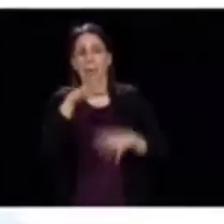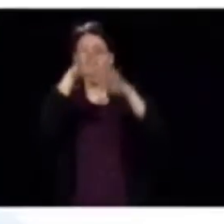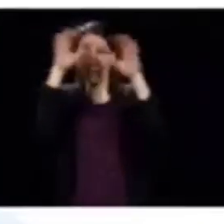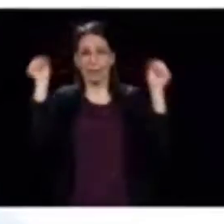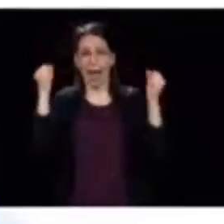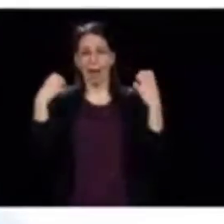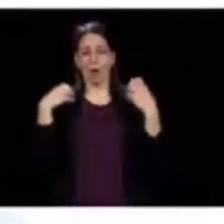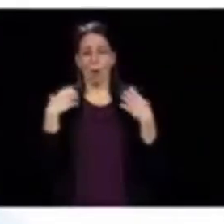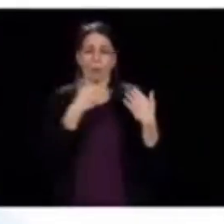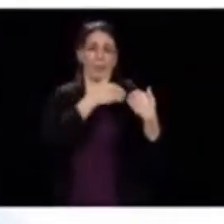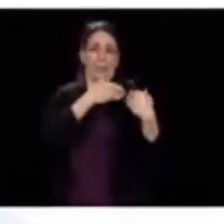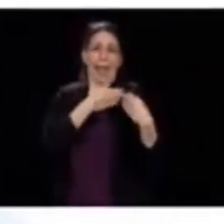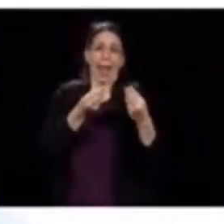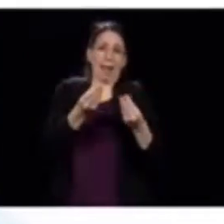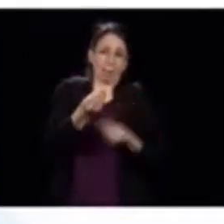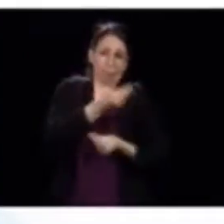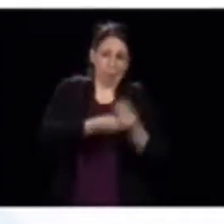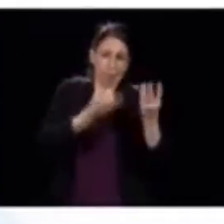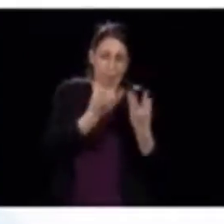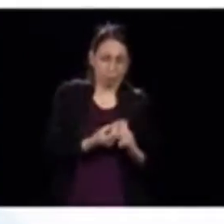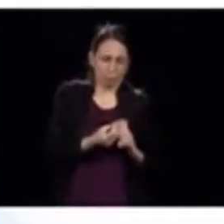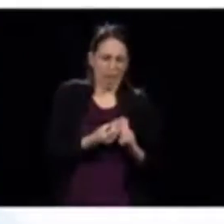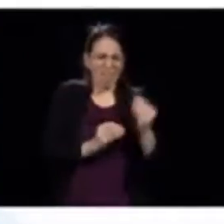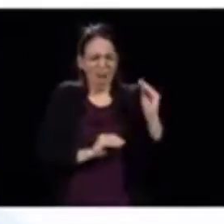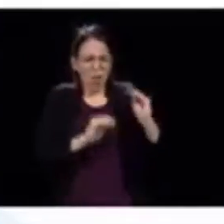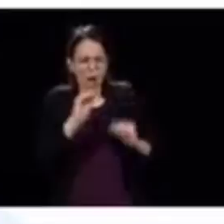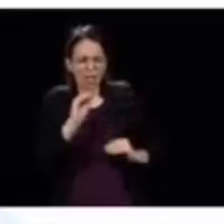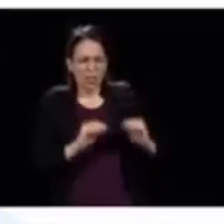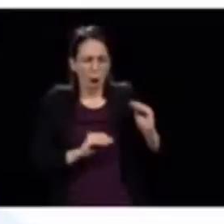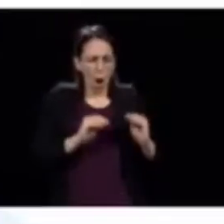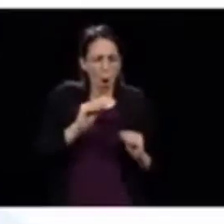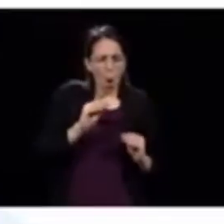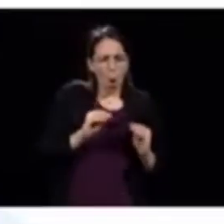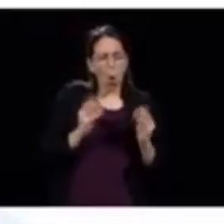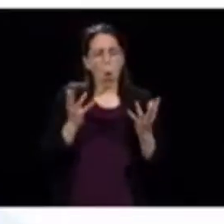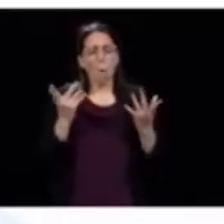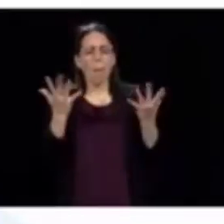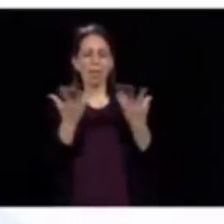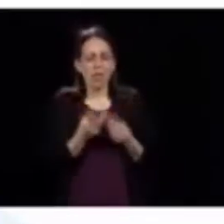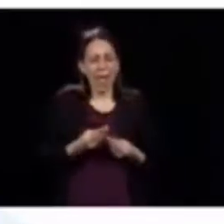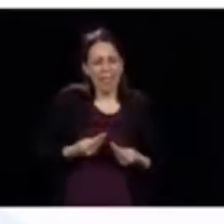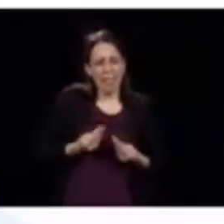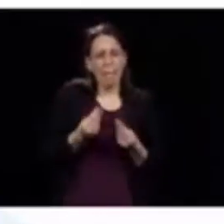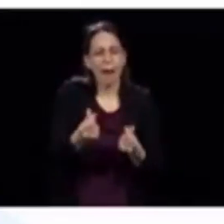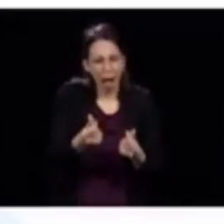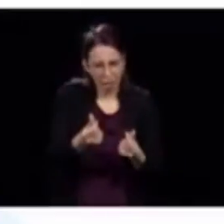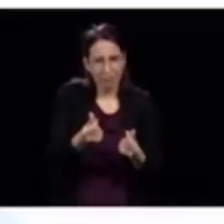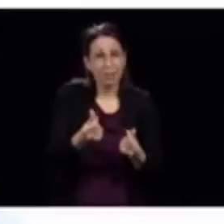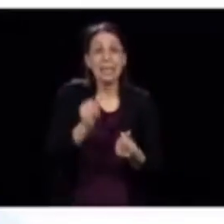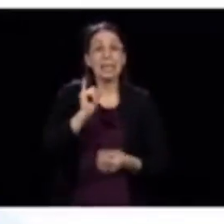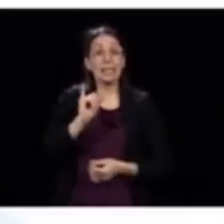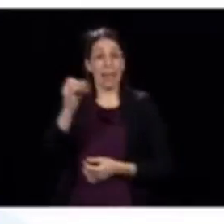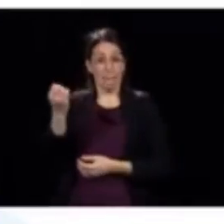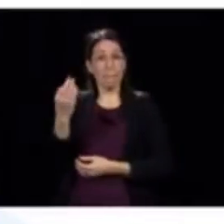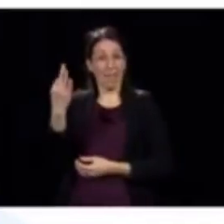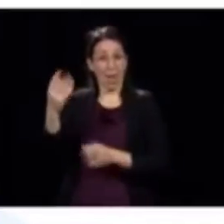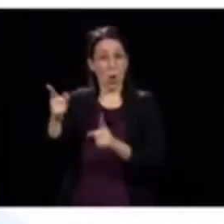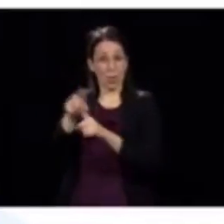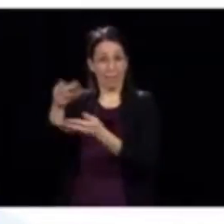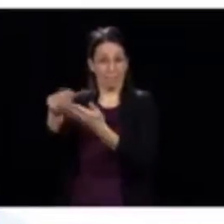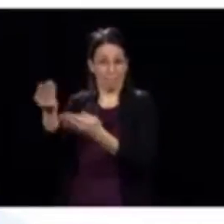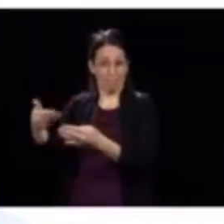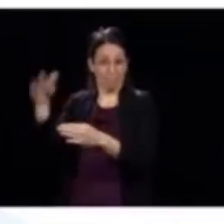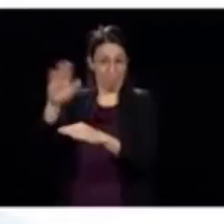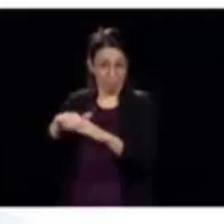faire une évaluation du coût que ça va entraîner dans le secteur privé. Maintenant, est qu'il faut fixer les